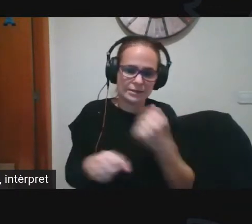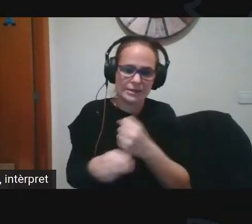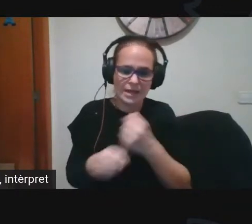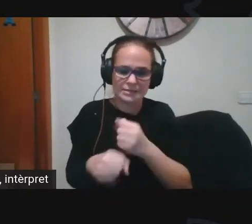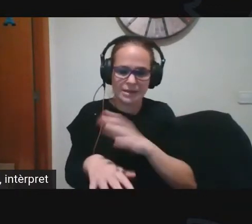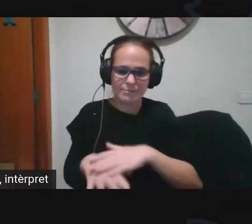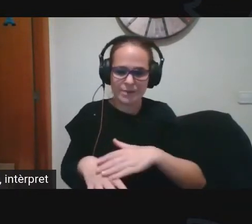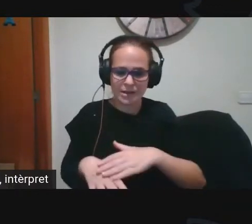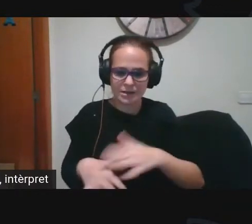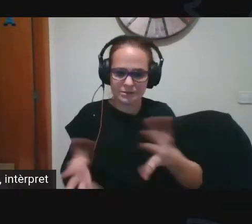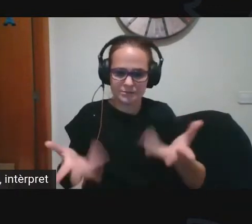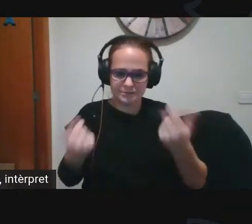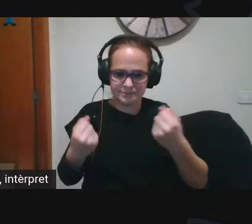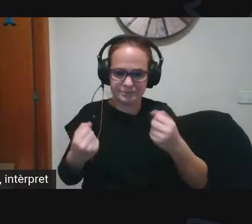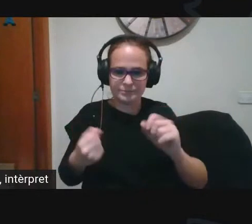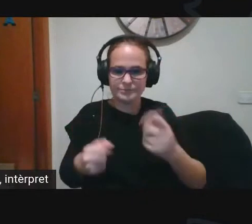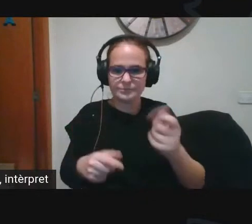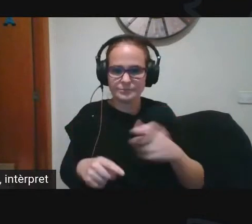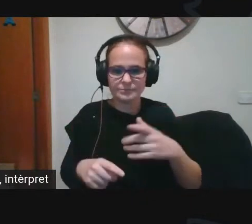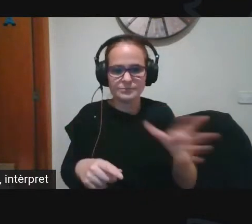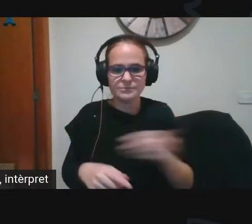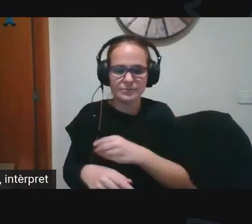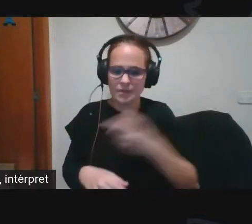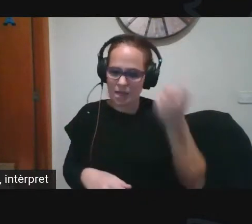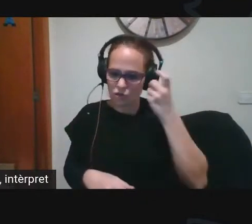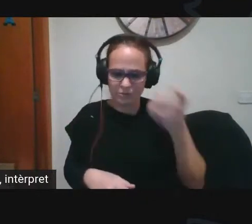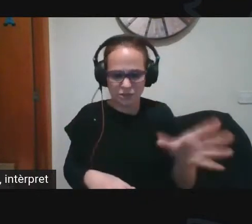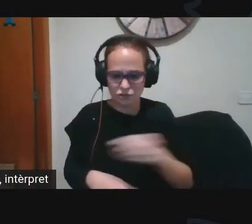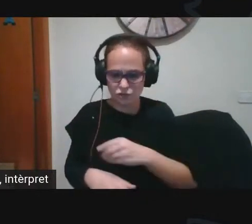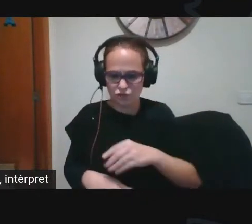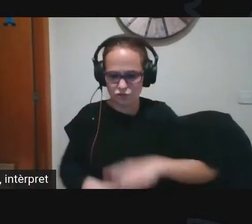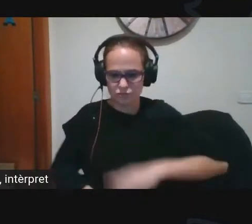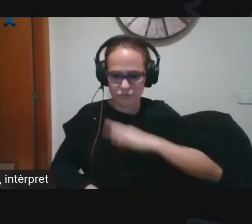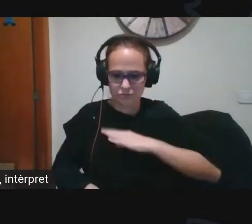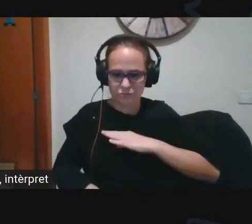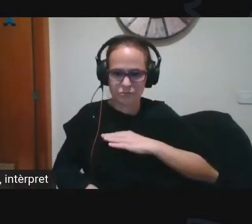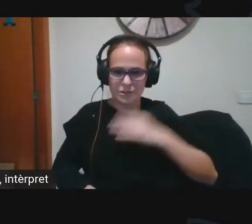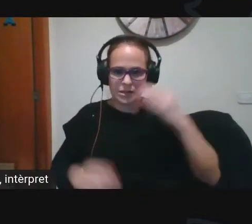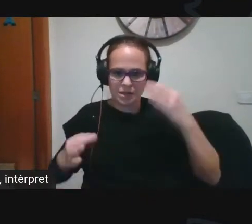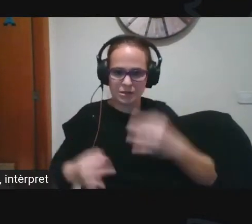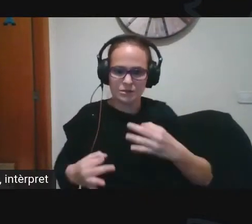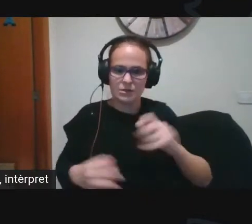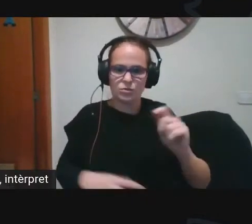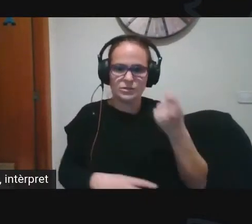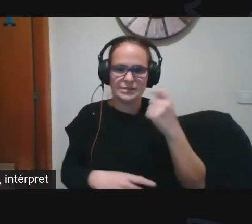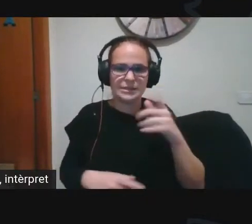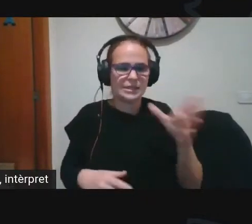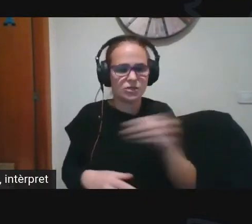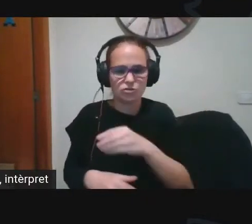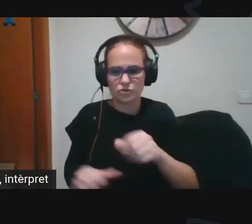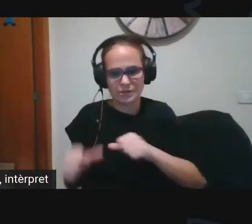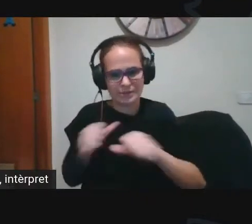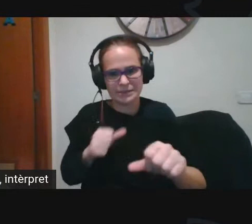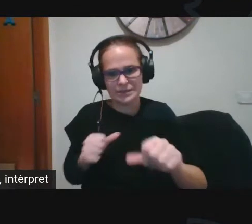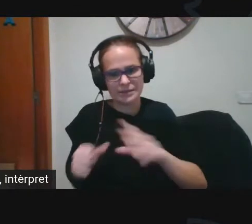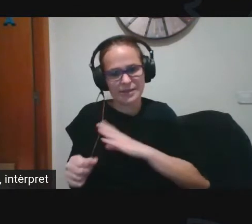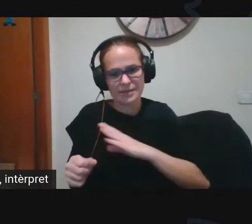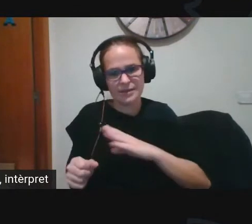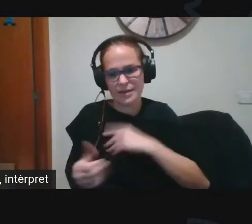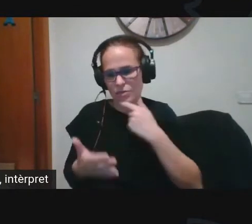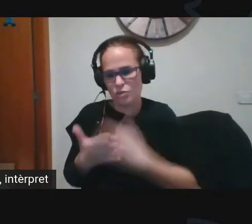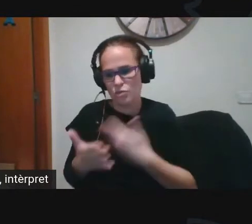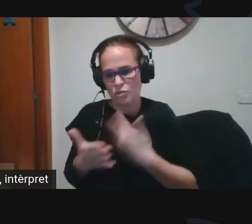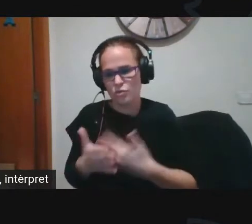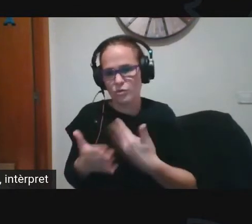veritablement tots els alumnes siguin competents digitals i tot a partir també d'aquests documents